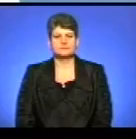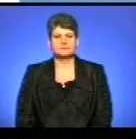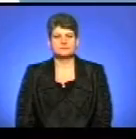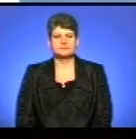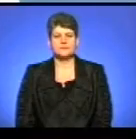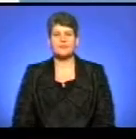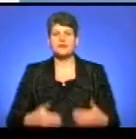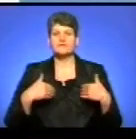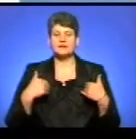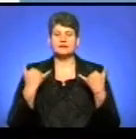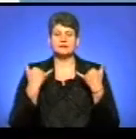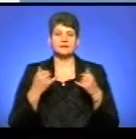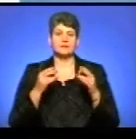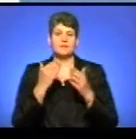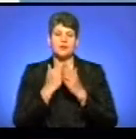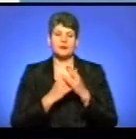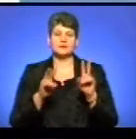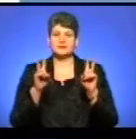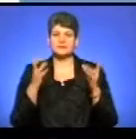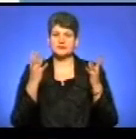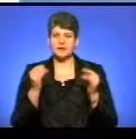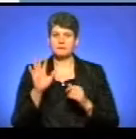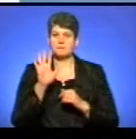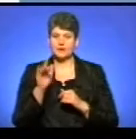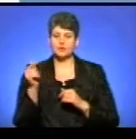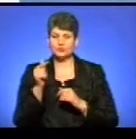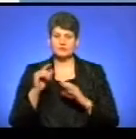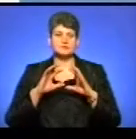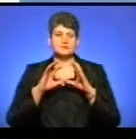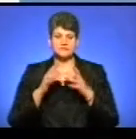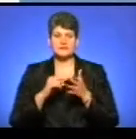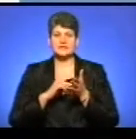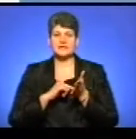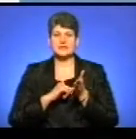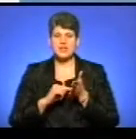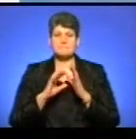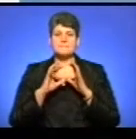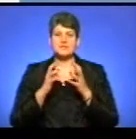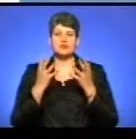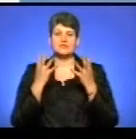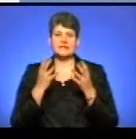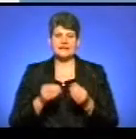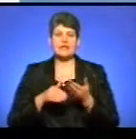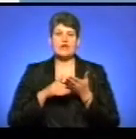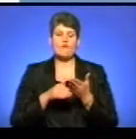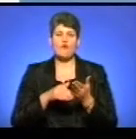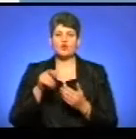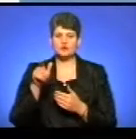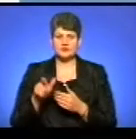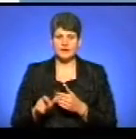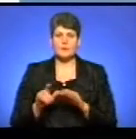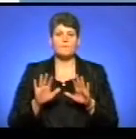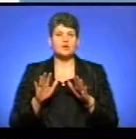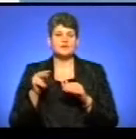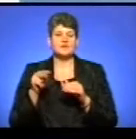Вітаю вас в ефірі програма «Тема дня». 5 грудня світова громадськість відзначає Міжнародний день волонтерів. Події 2014